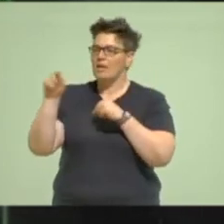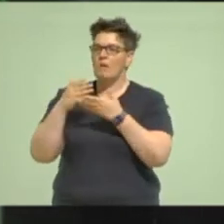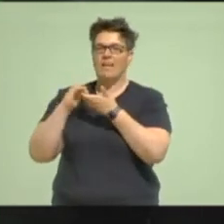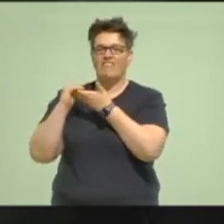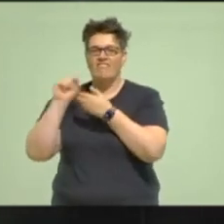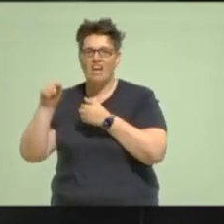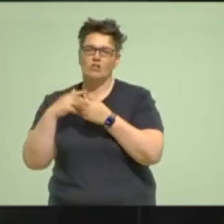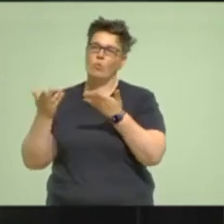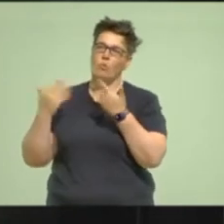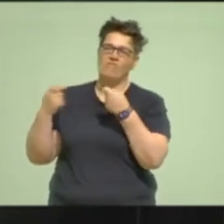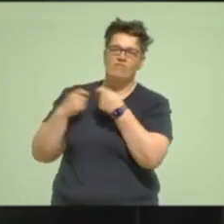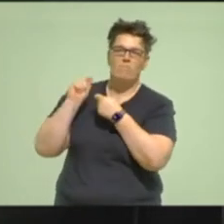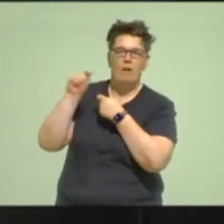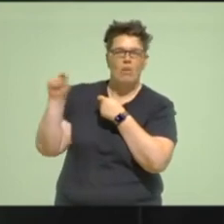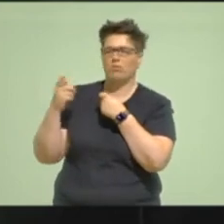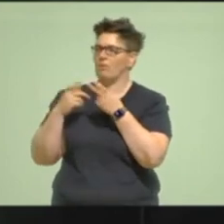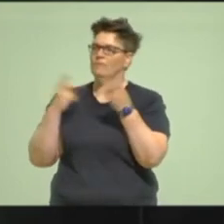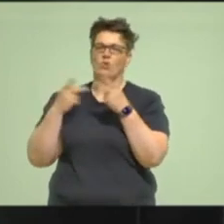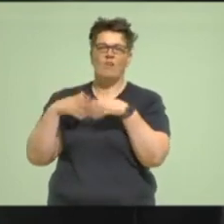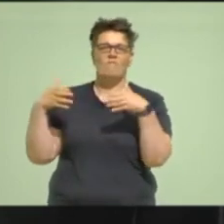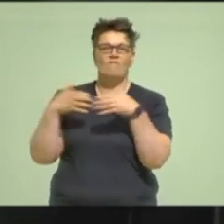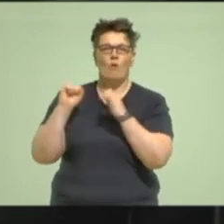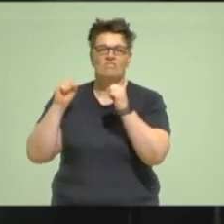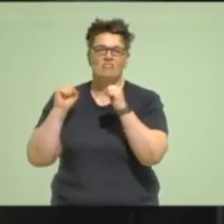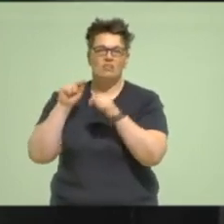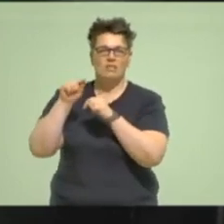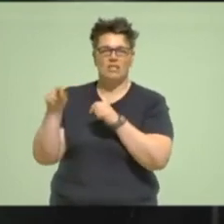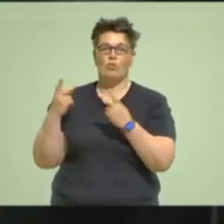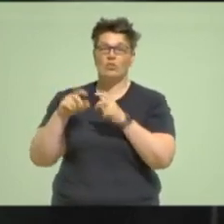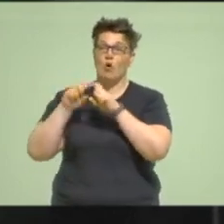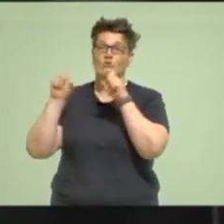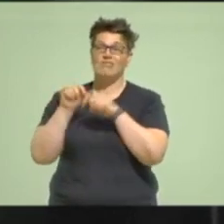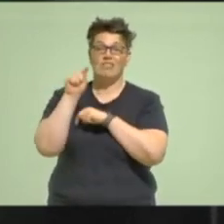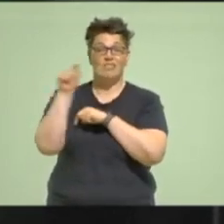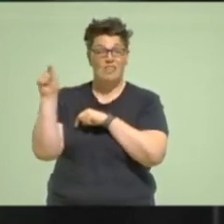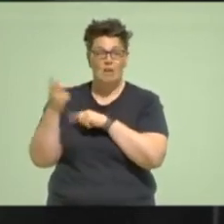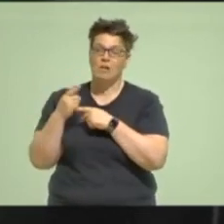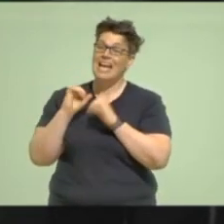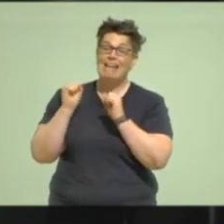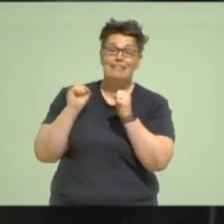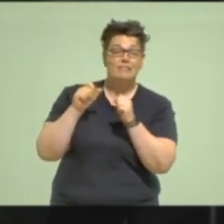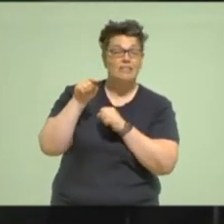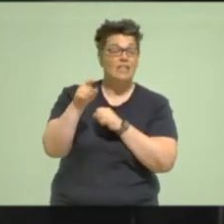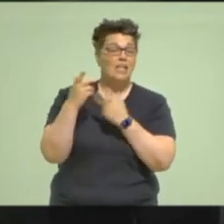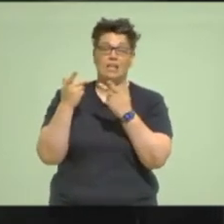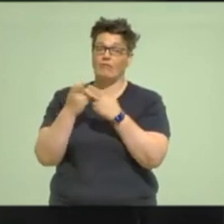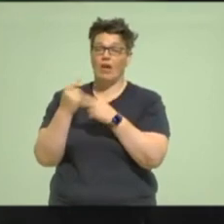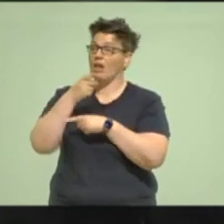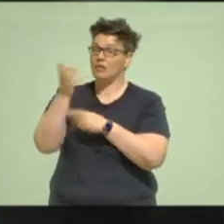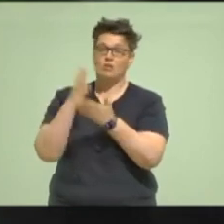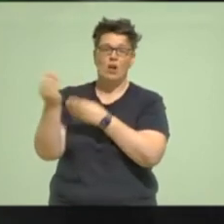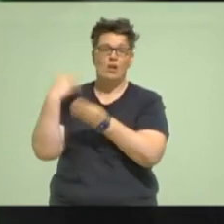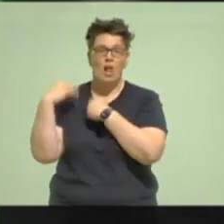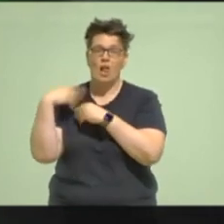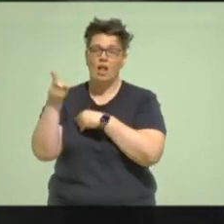Umweltverbänden, aus Volksinitiativen, von Unternehmen, von Initiativen zugerufen wurde,